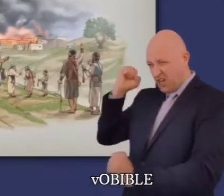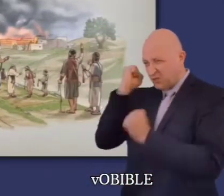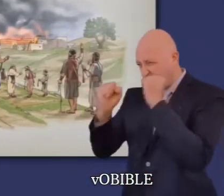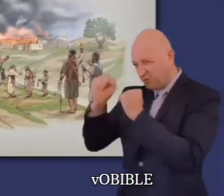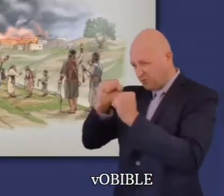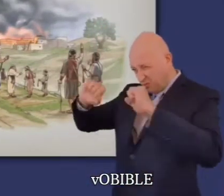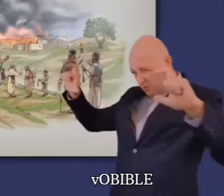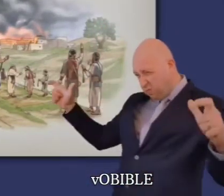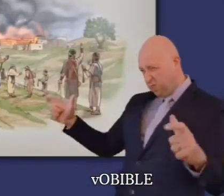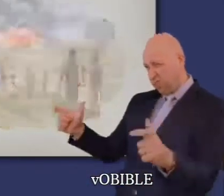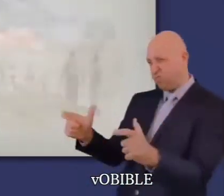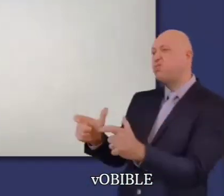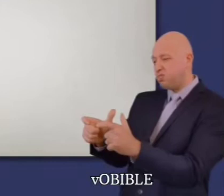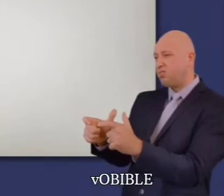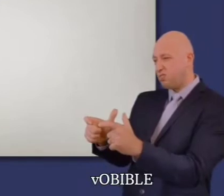disparaître.